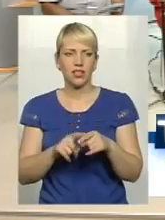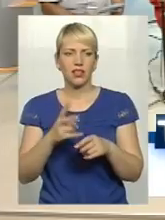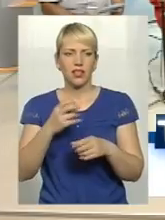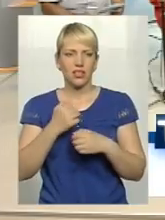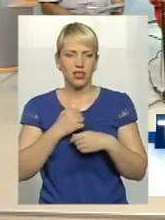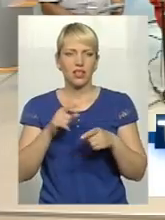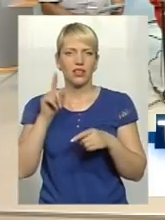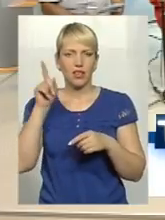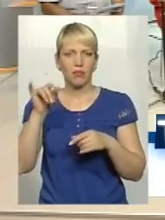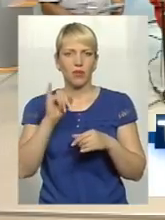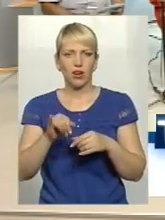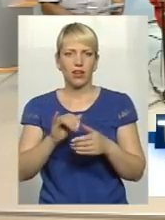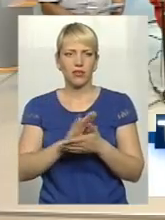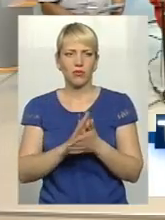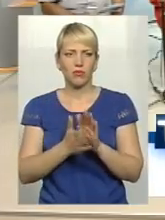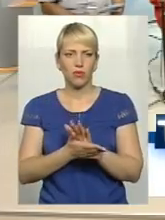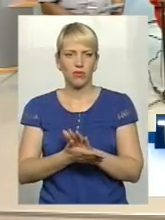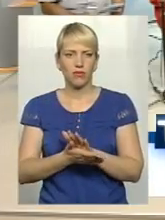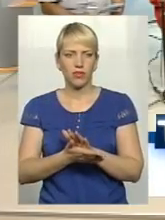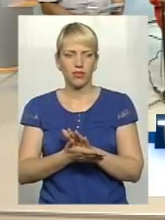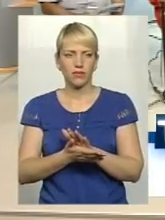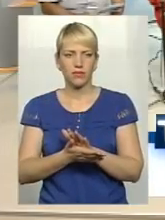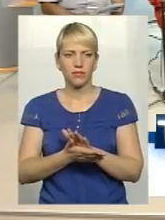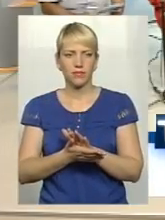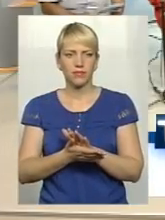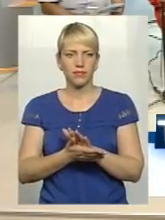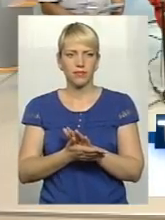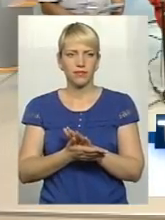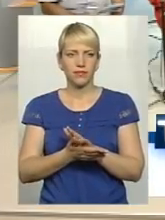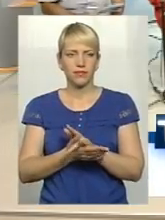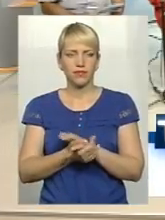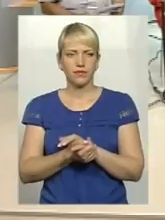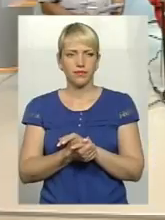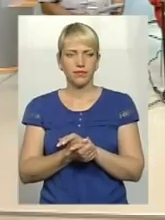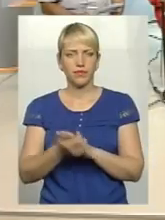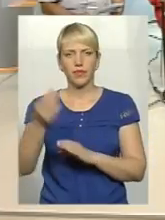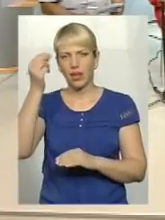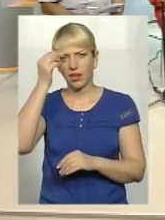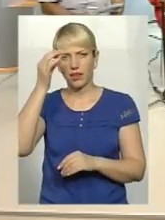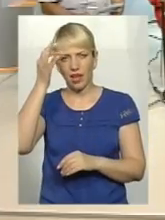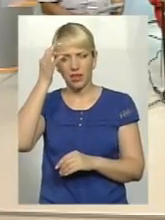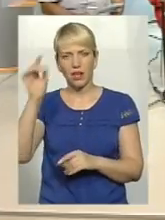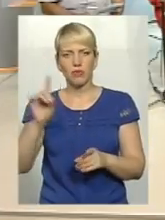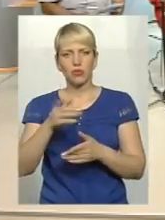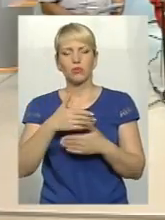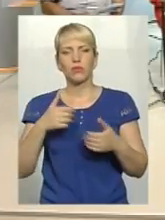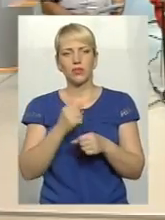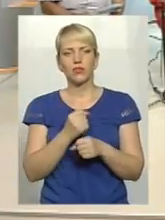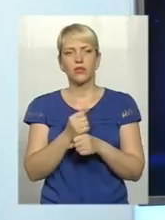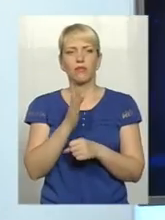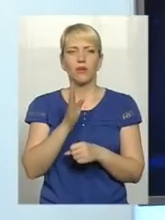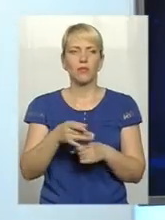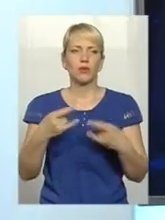умови. Добре, дякую, збувачимо. Дякуємо вам великий за дзвінок. Нагадаємо, що ми працюємо у прямому ефірі.